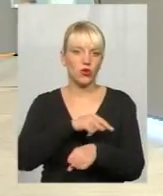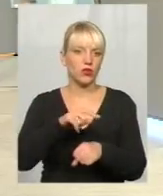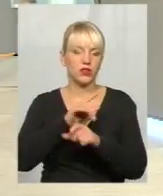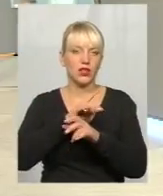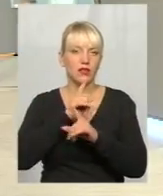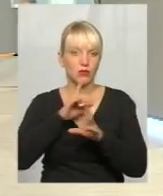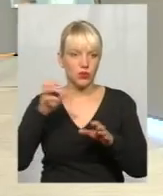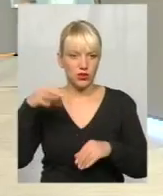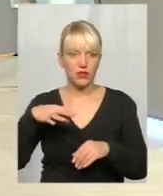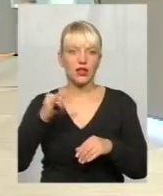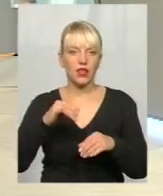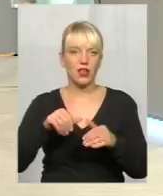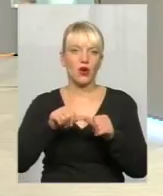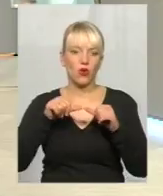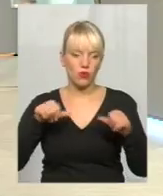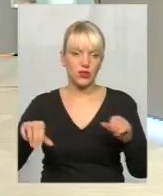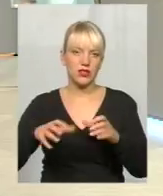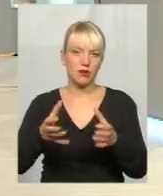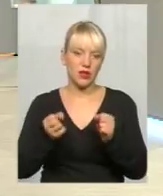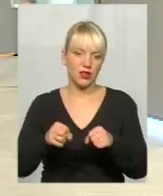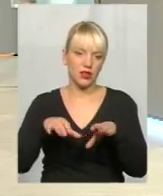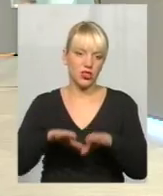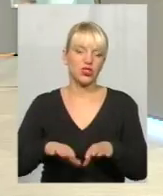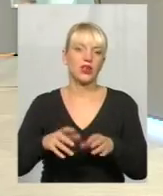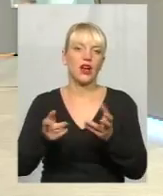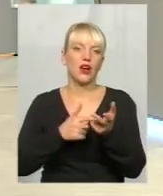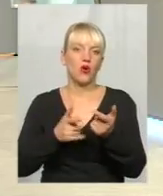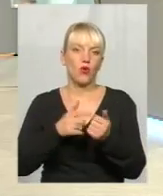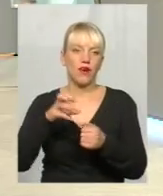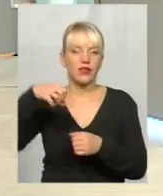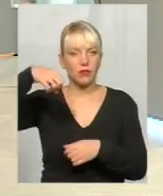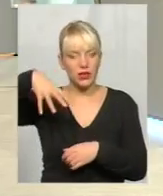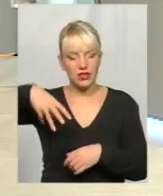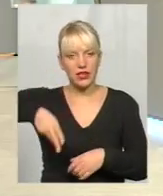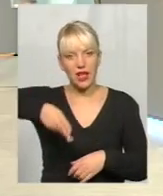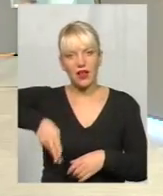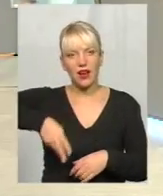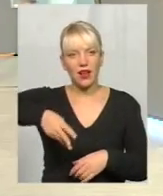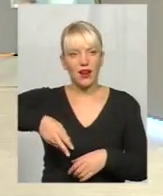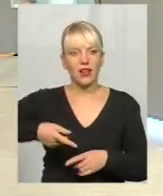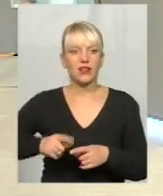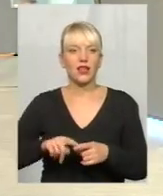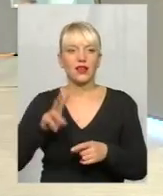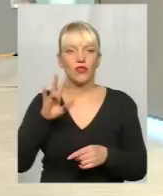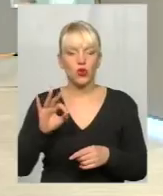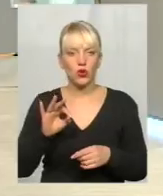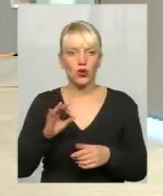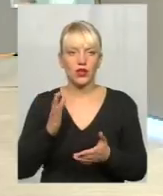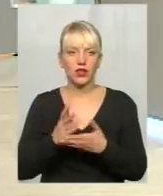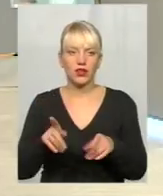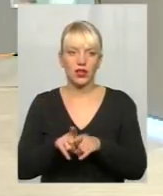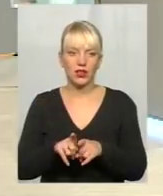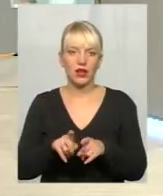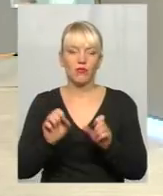прийняла рішення рахувати присвітлі ліхтарики. Але завжди в таких моментах є можливість, там, вкиду